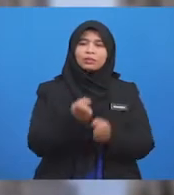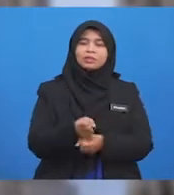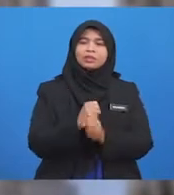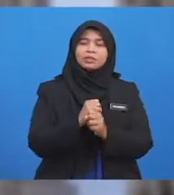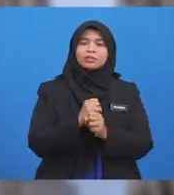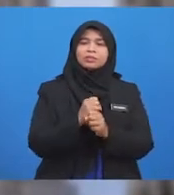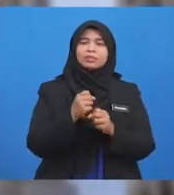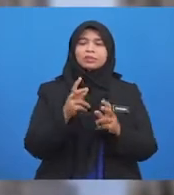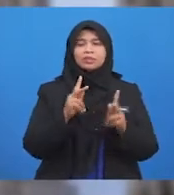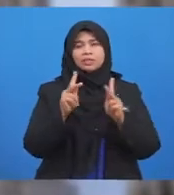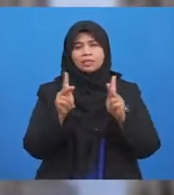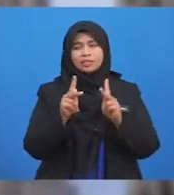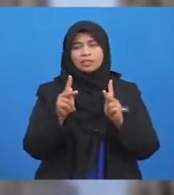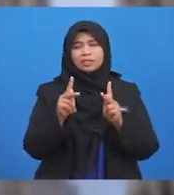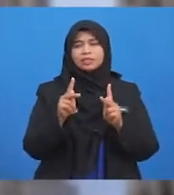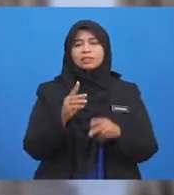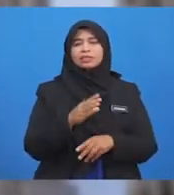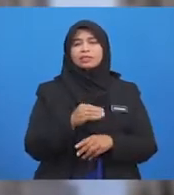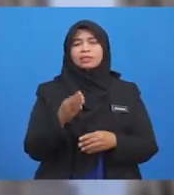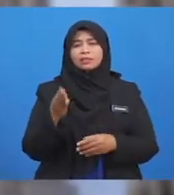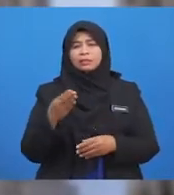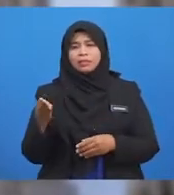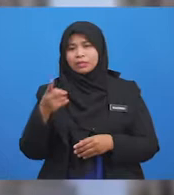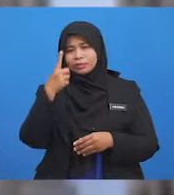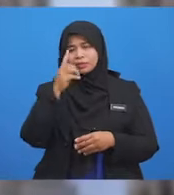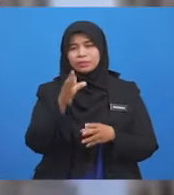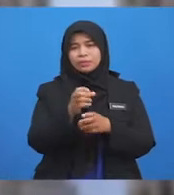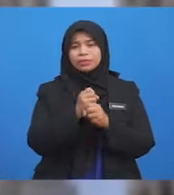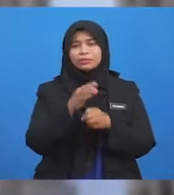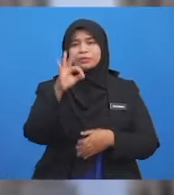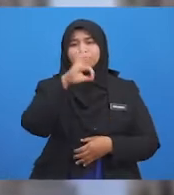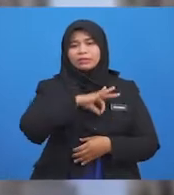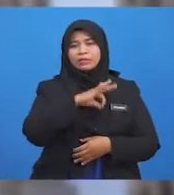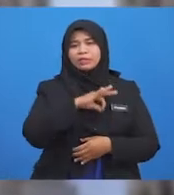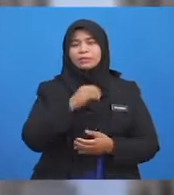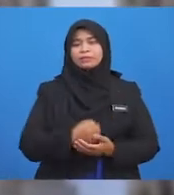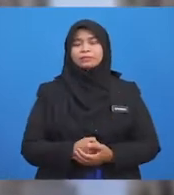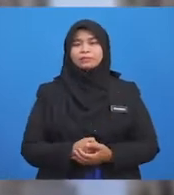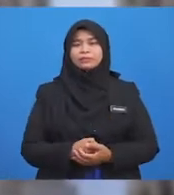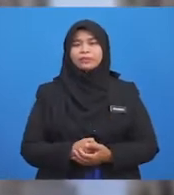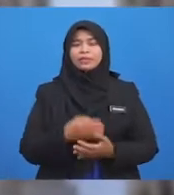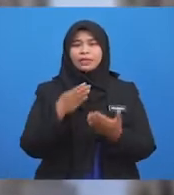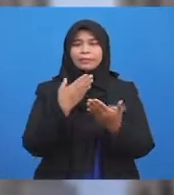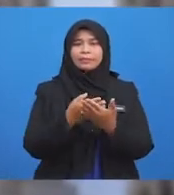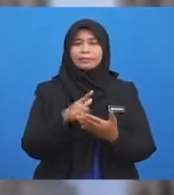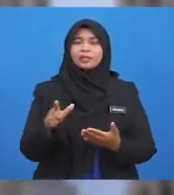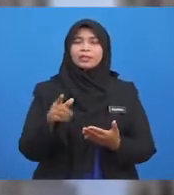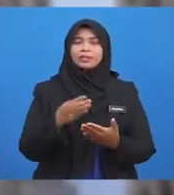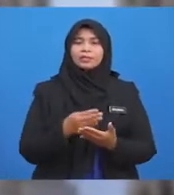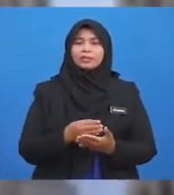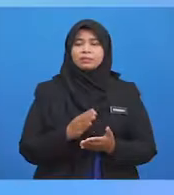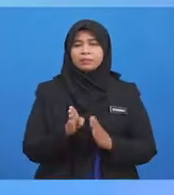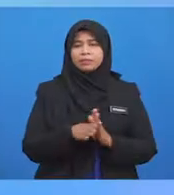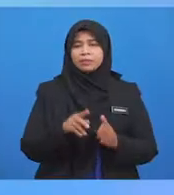sewa barang Untuk mendapatkan manfaat Dalam tempuh yang telah dipersetujui Baiklah Berikut